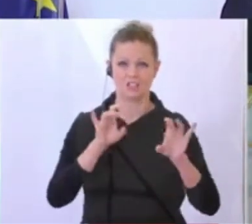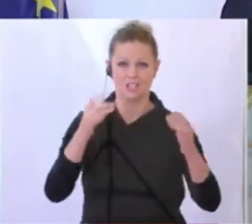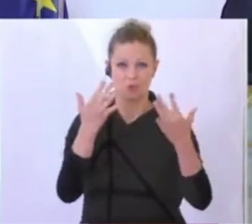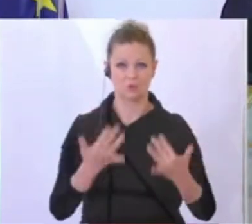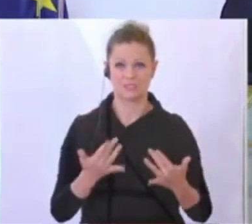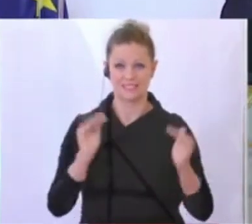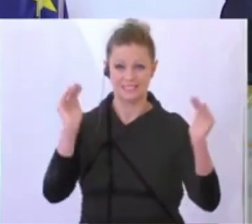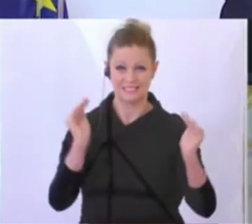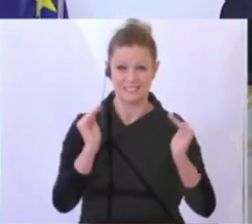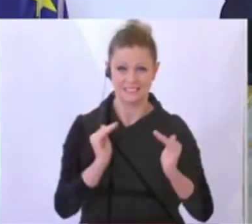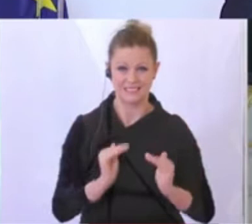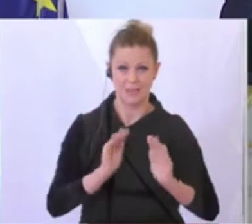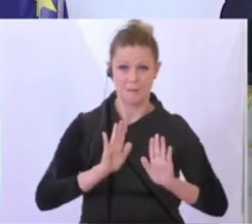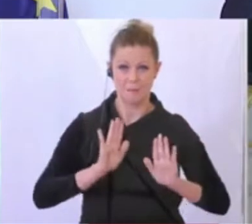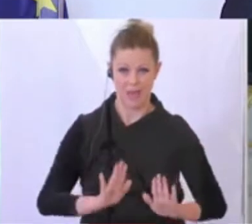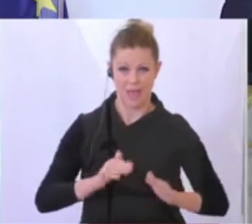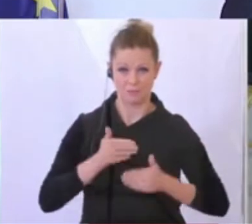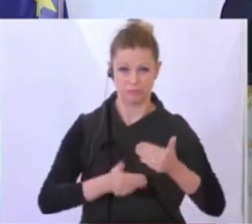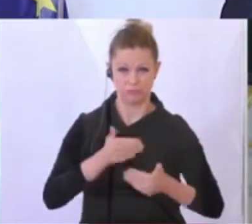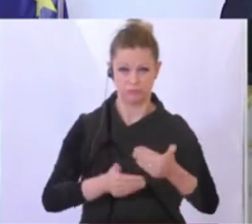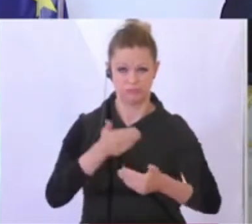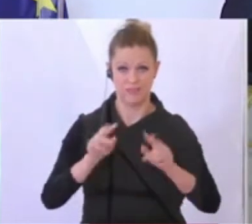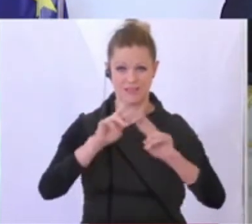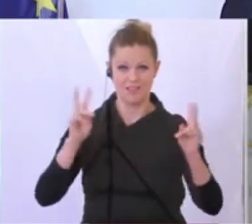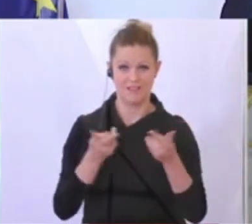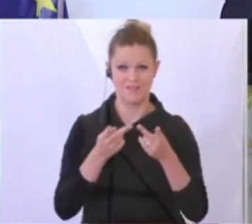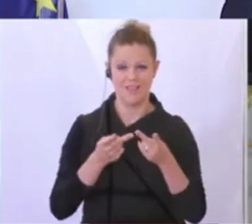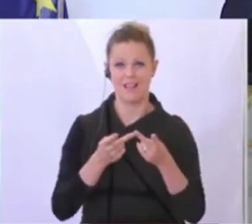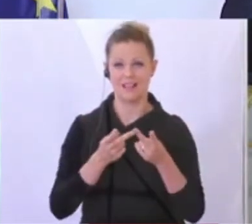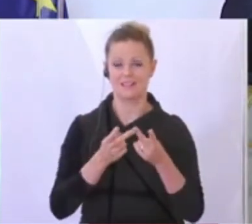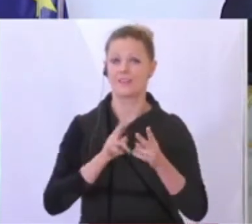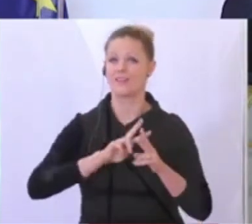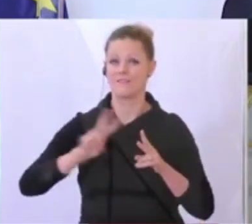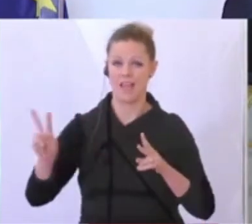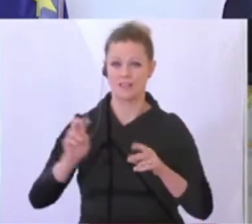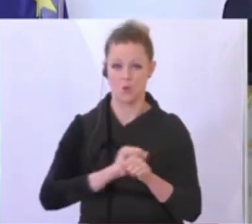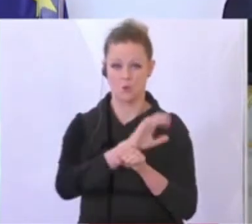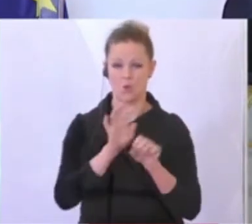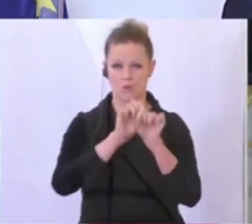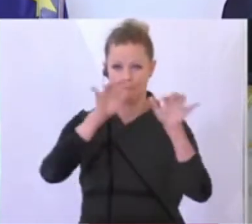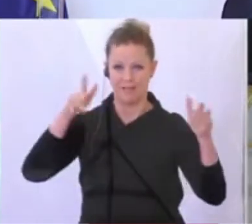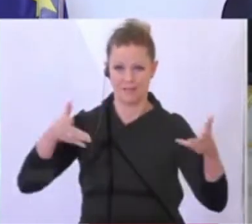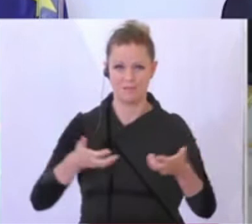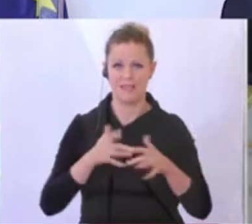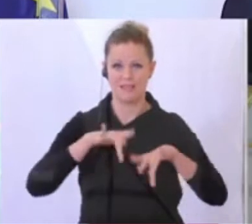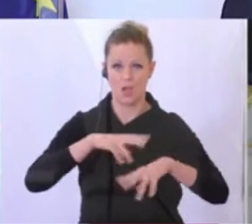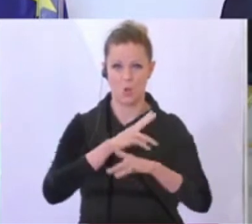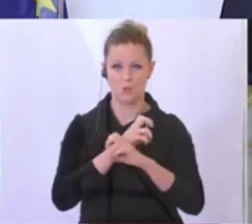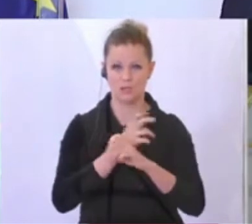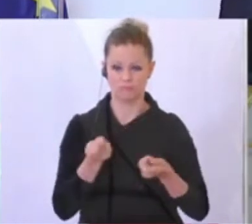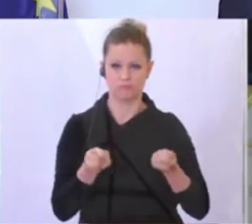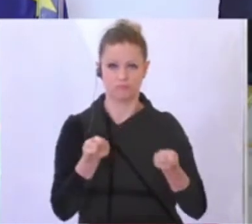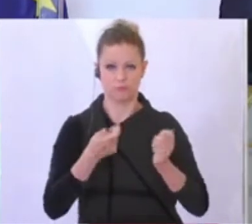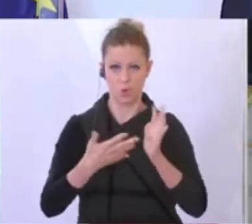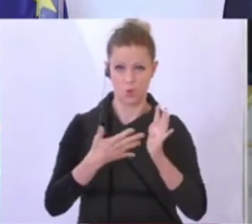zu halten und alles zu tun, um diese weltweite Corona-Pandemie in Österreich bestmöglich unter Kontrolle zu